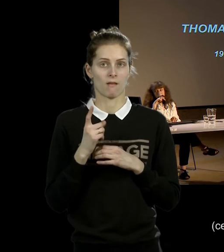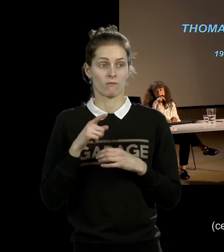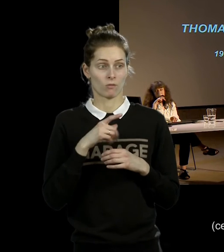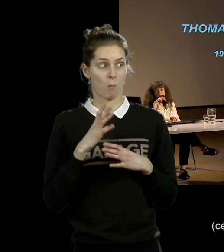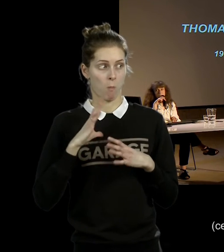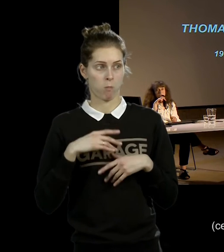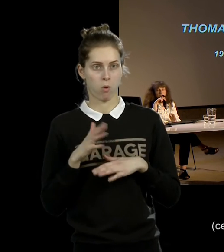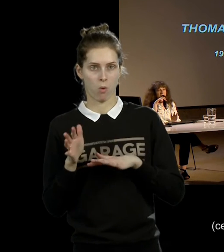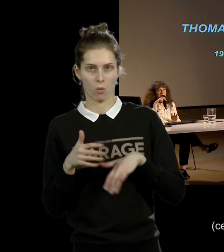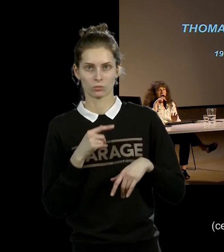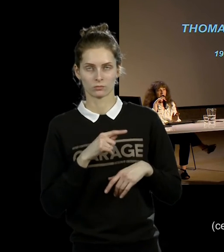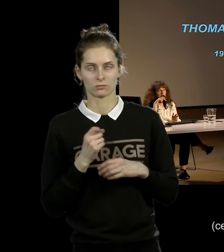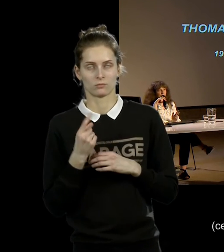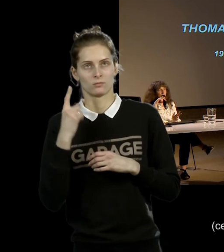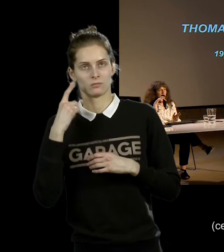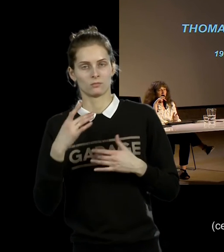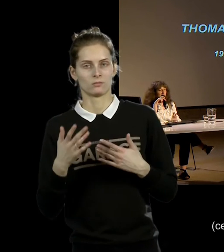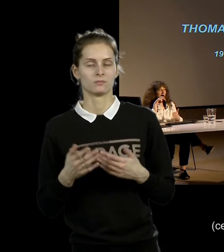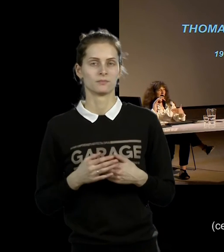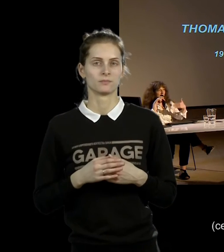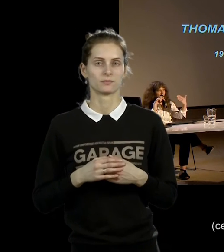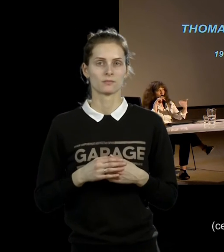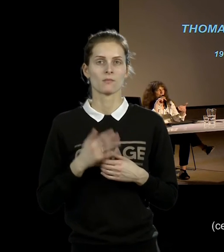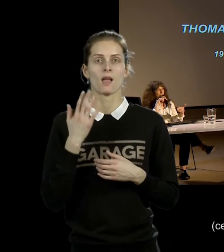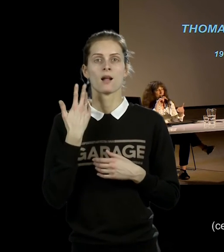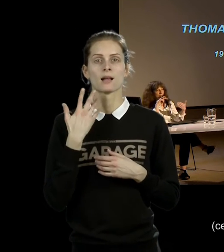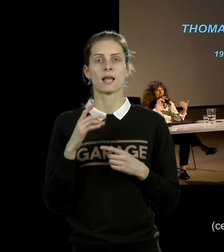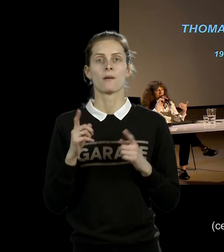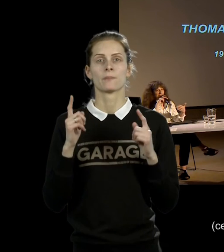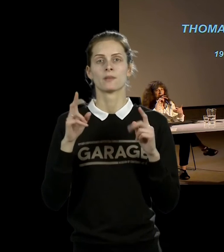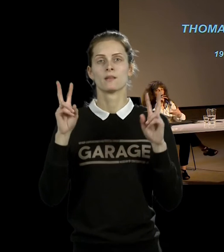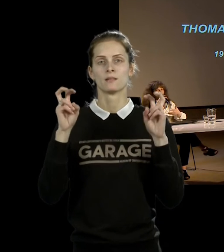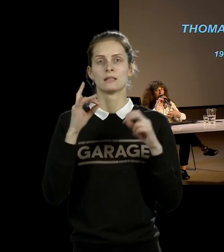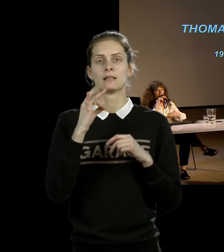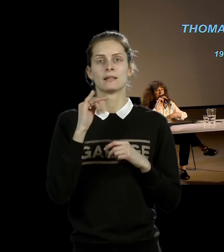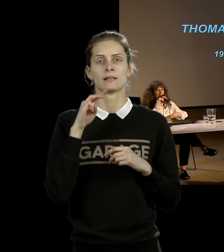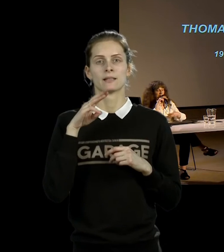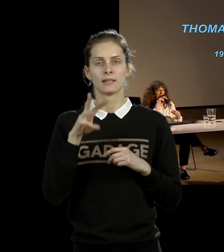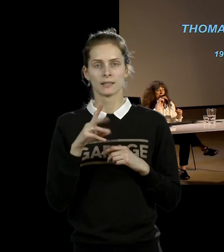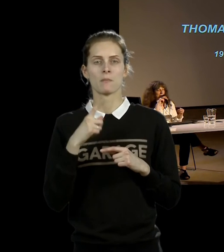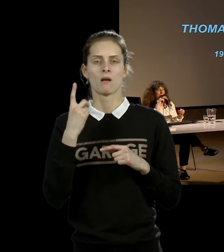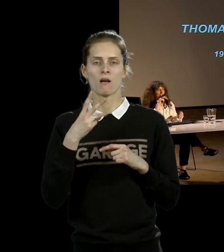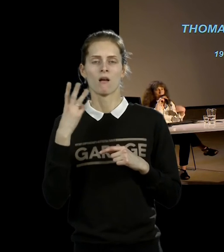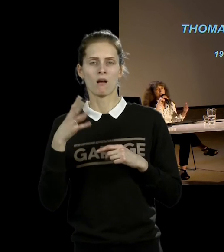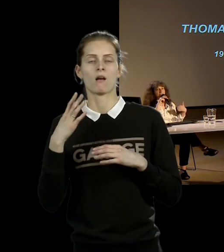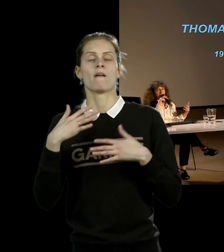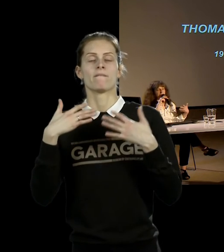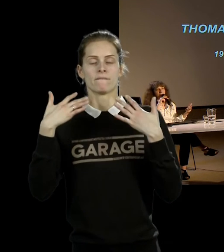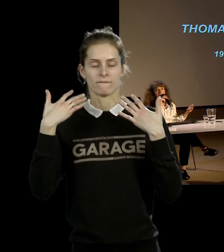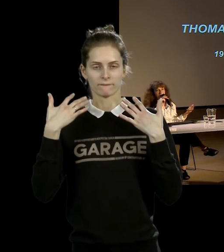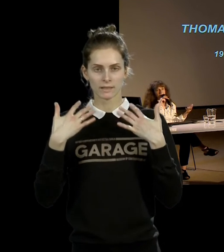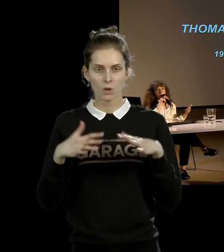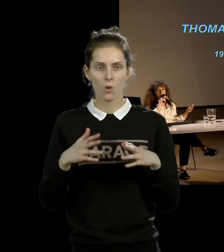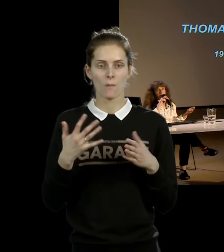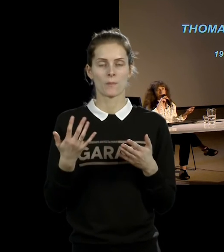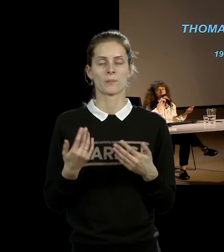делала, вот эта серия ритм закончилась, естественно, дойдя до нулевой отметки, до обнуления вообще